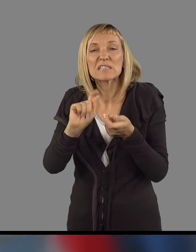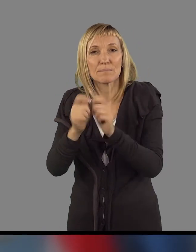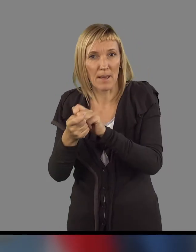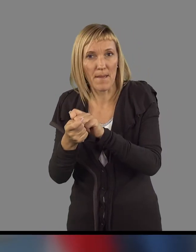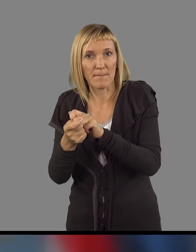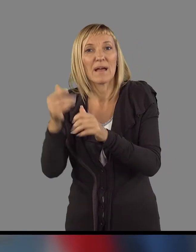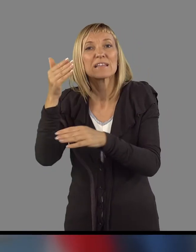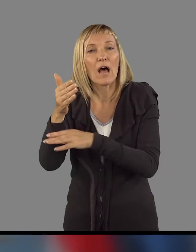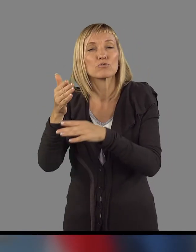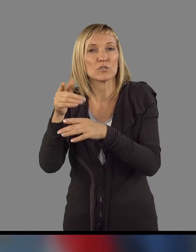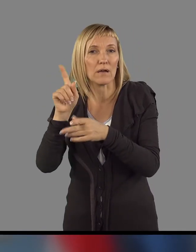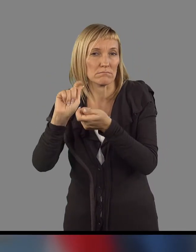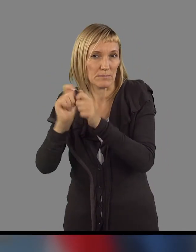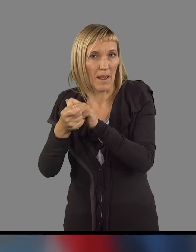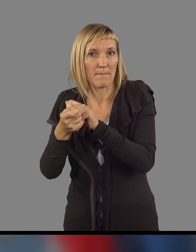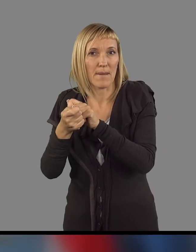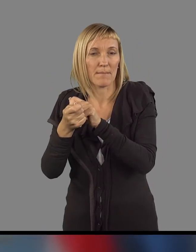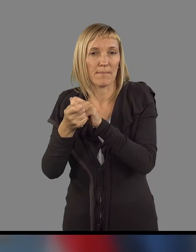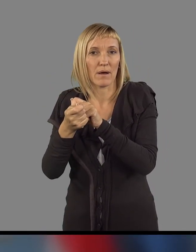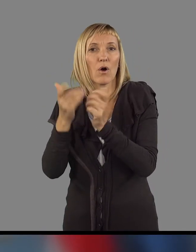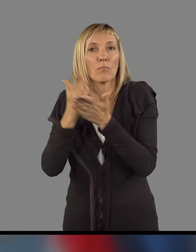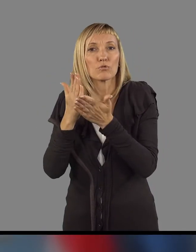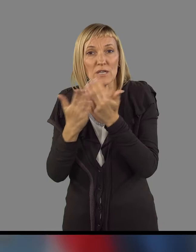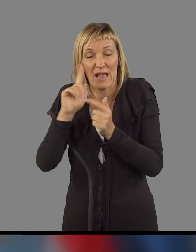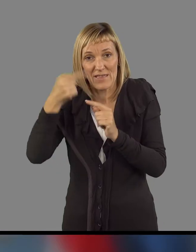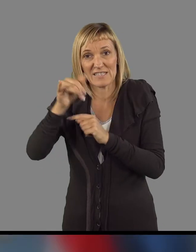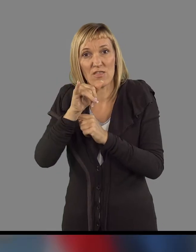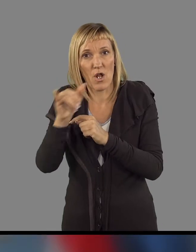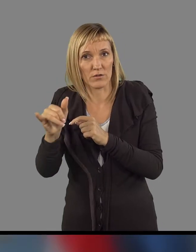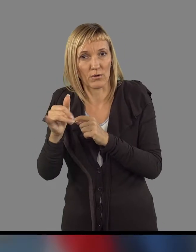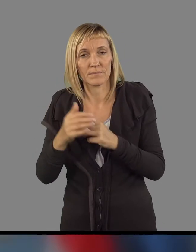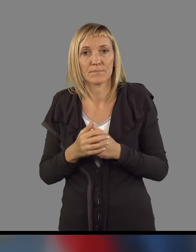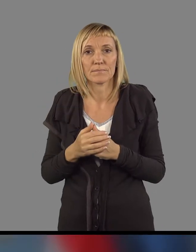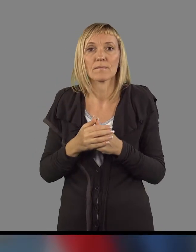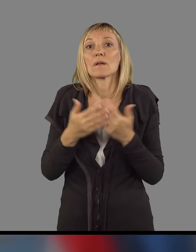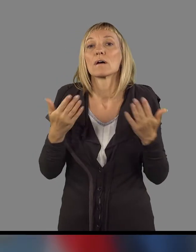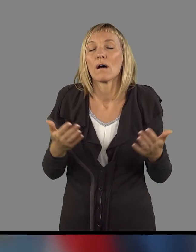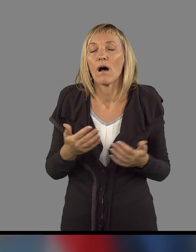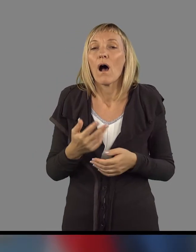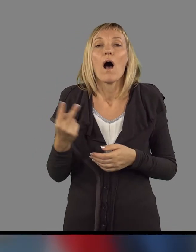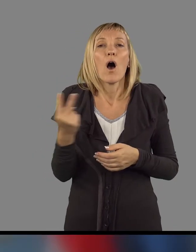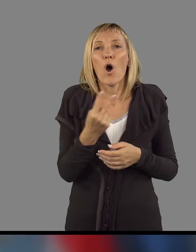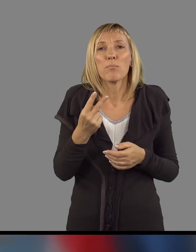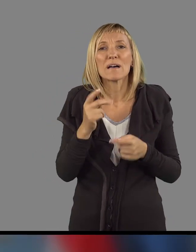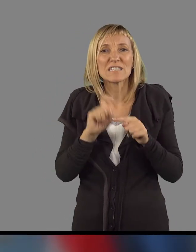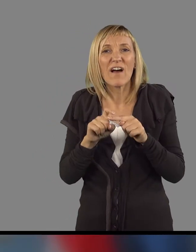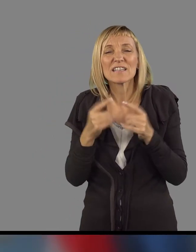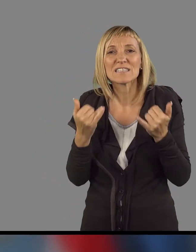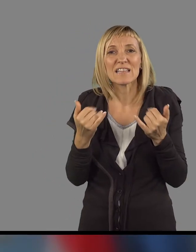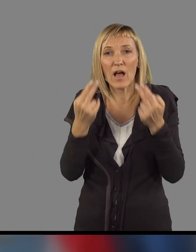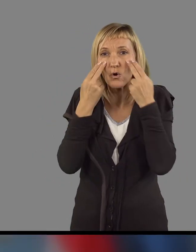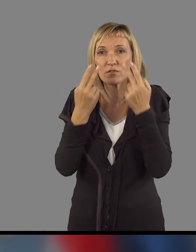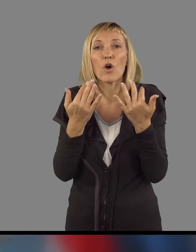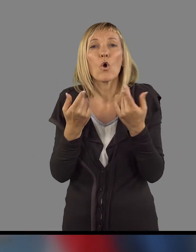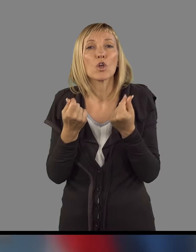davčni paket poskušali v zakonjič že za prihodnje leto? No, ti dve stvari sta nekoliko zdaj, ko